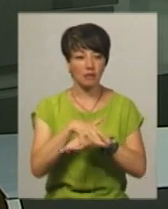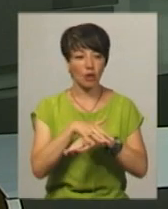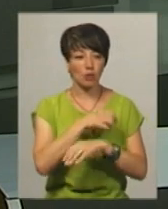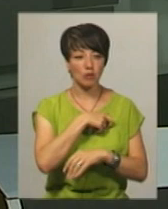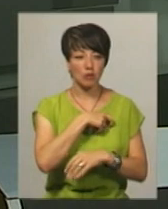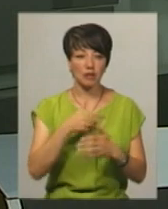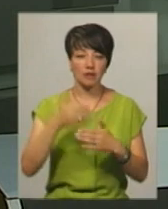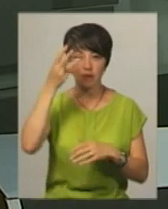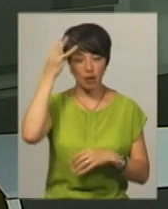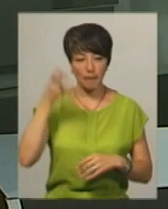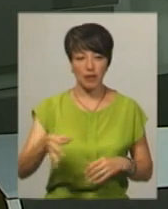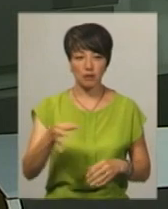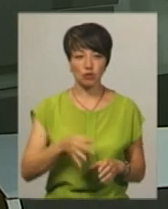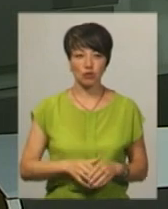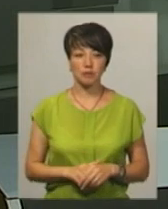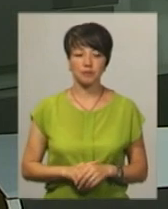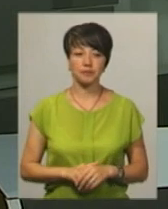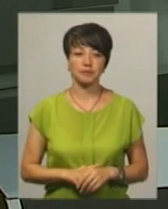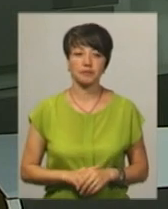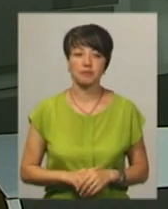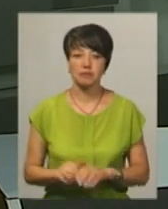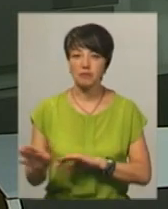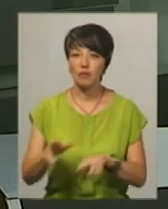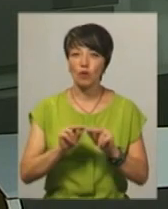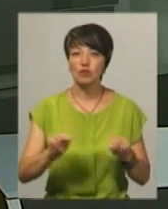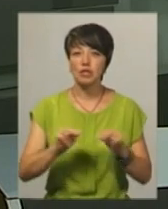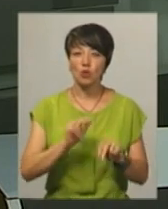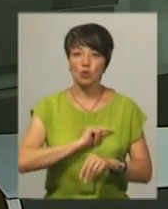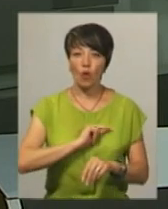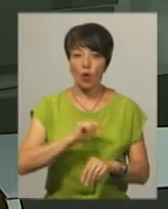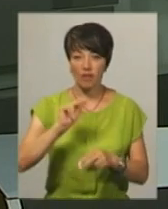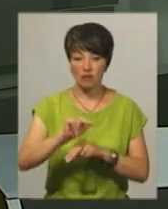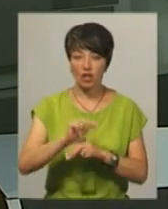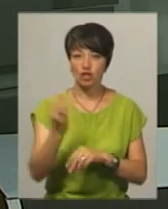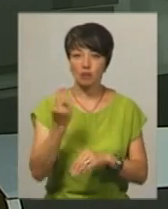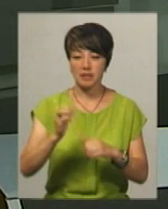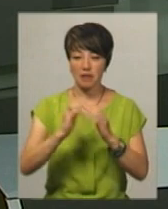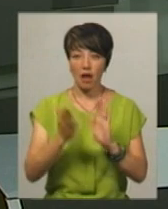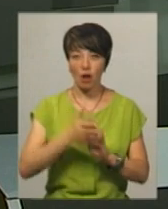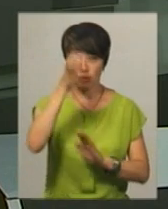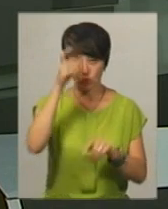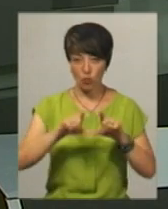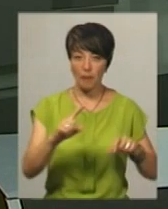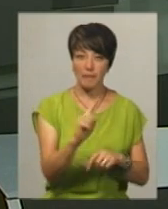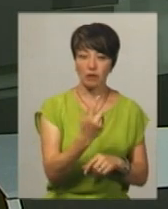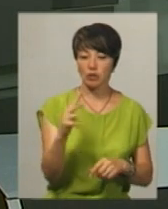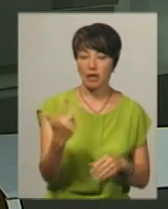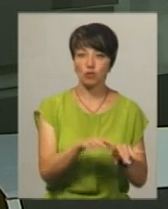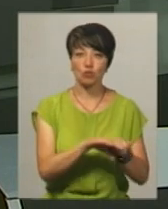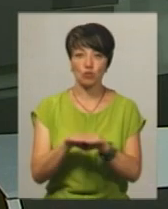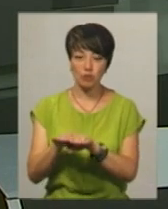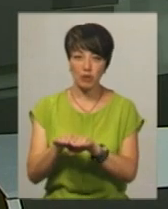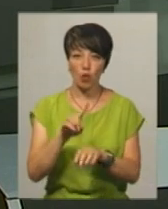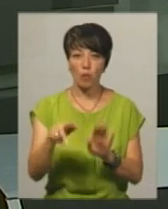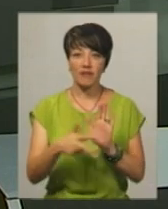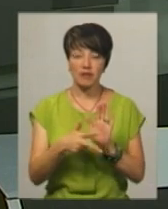депутати від Хмельниччини. Учитель трудового навчання Шепетівської загальноосвітній школи 1-3 ступенів